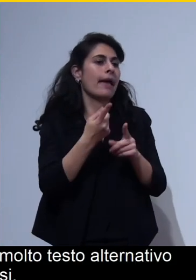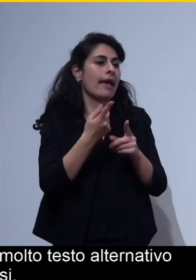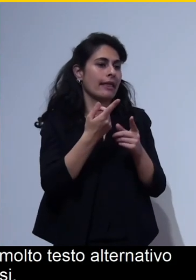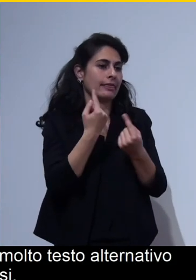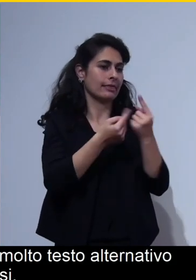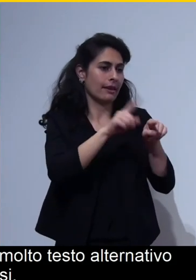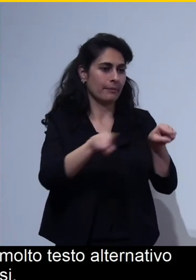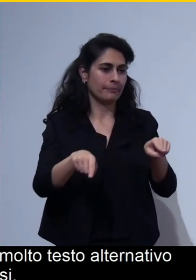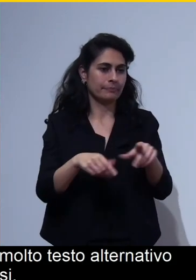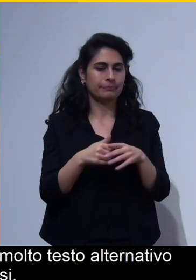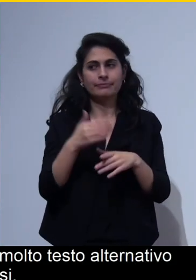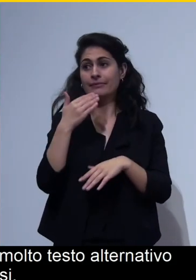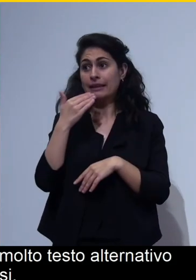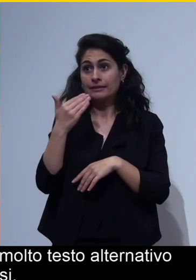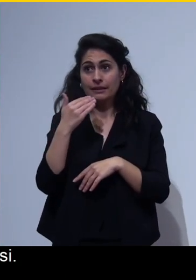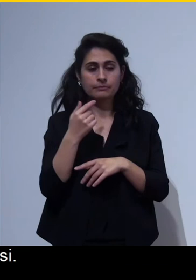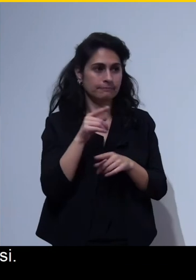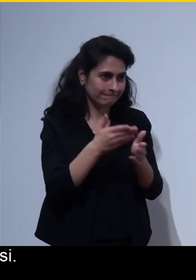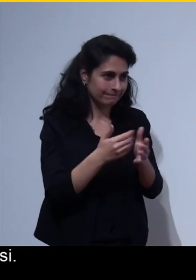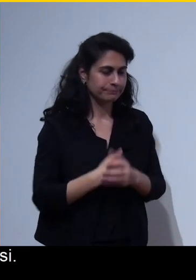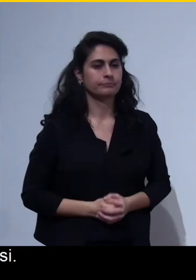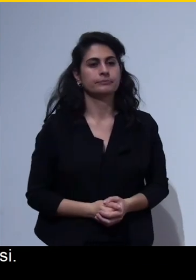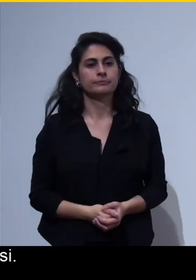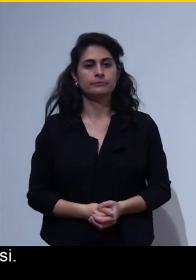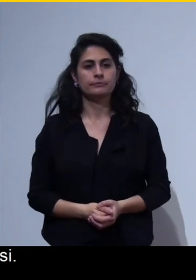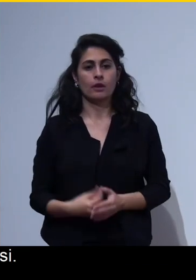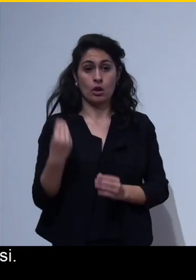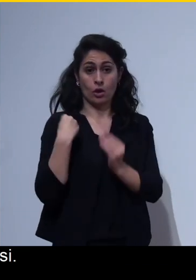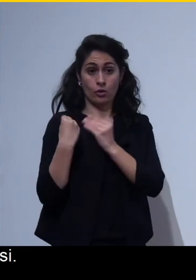a te grazie ci sono altre domande?